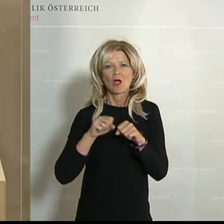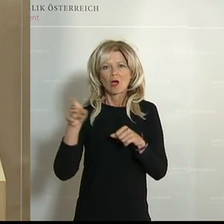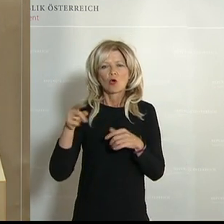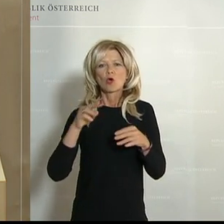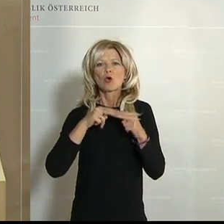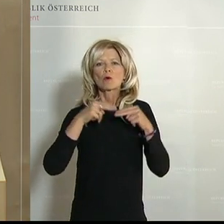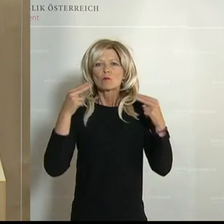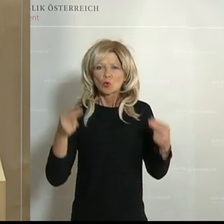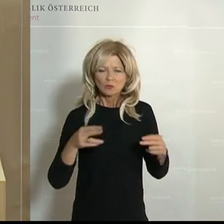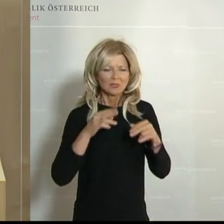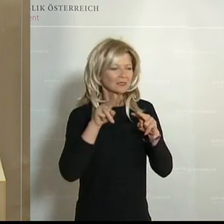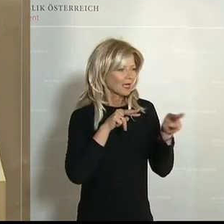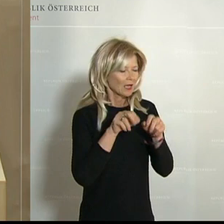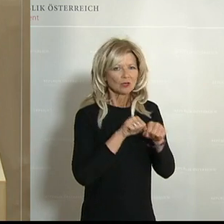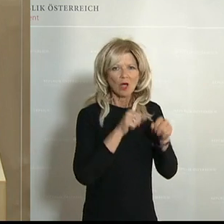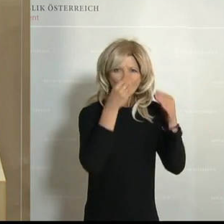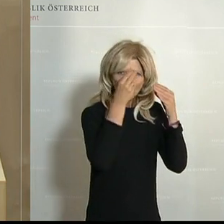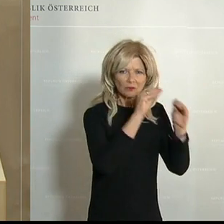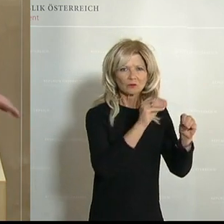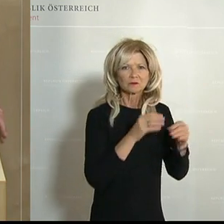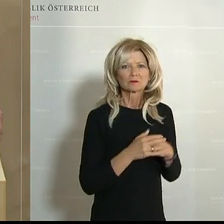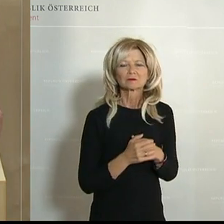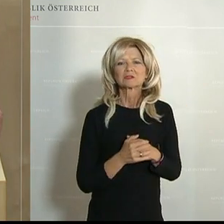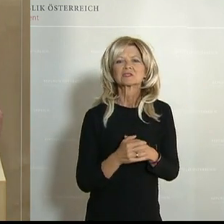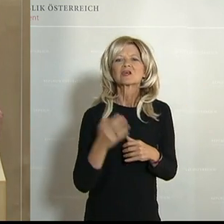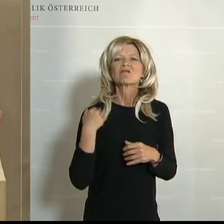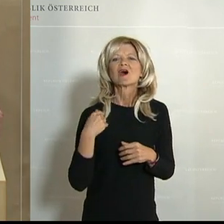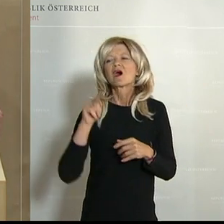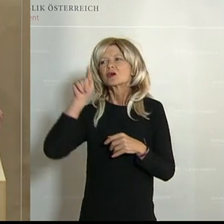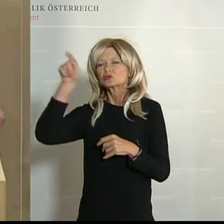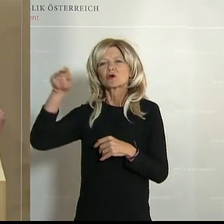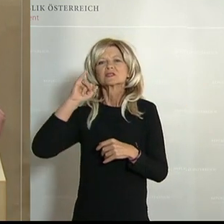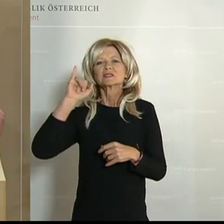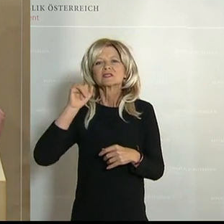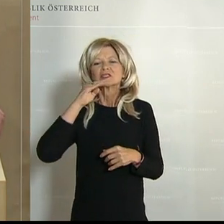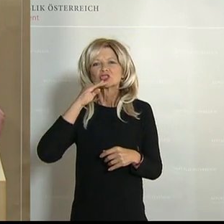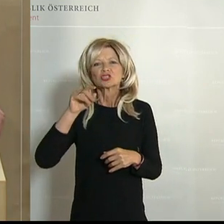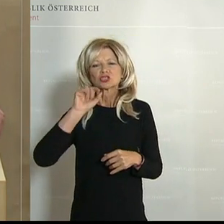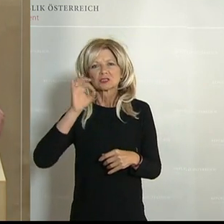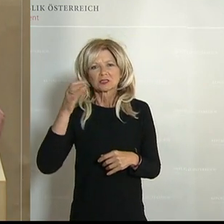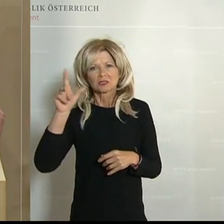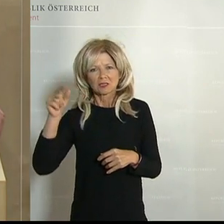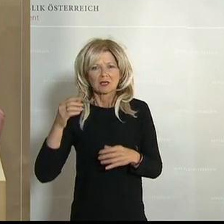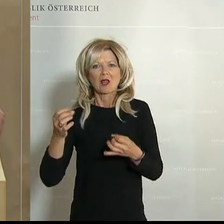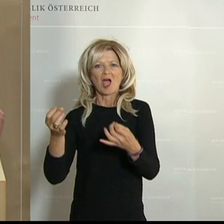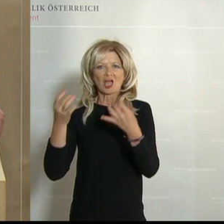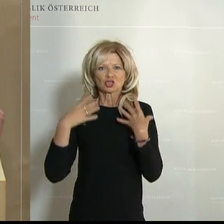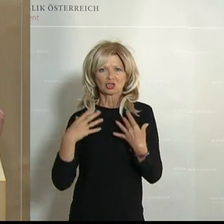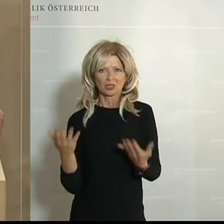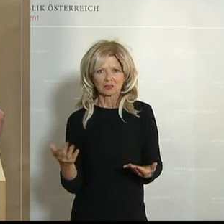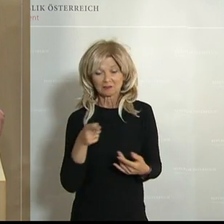Urlauber, die sich in Ischgl mit Corona angesteckt haben. Das sind Warnungen. Warnungen